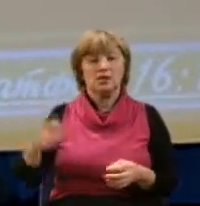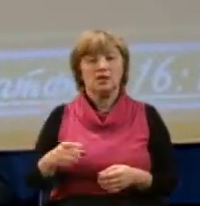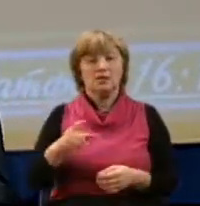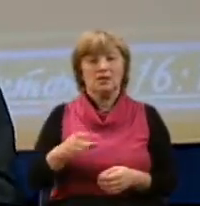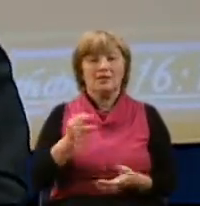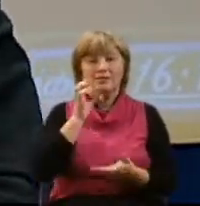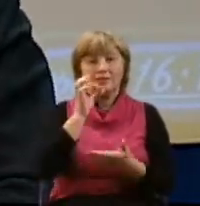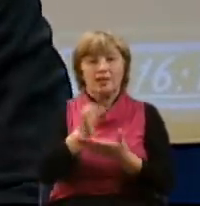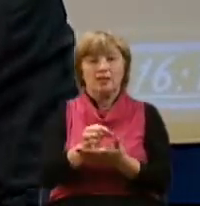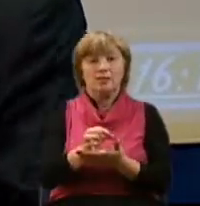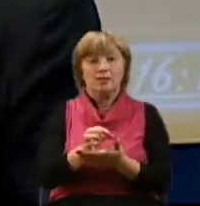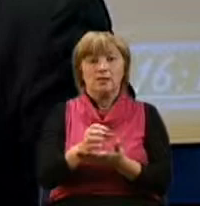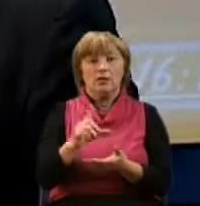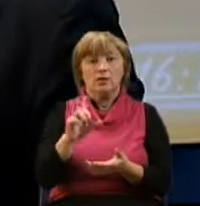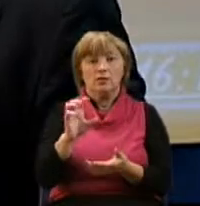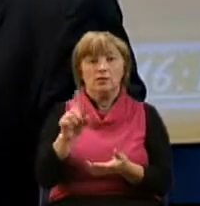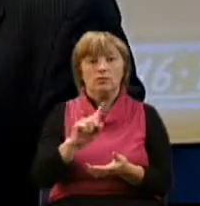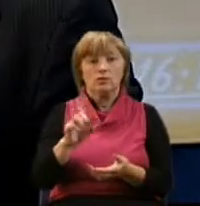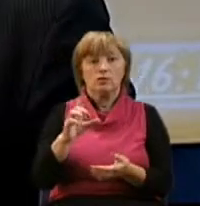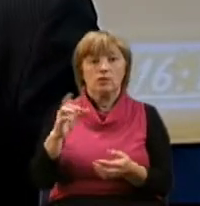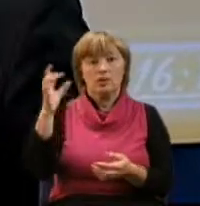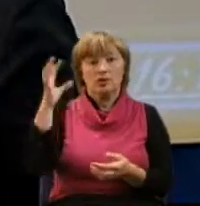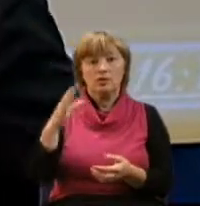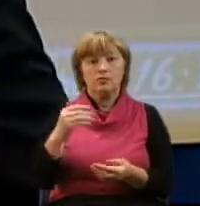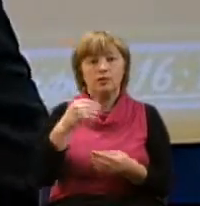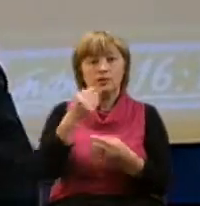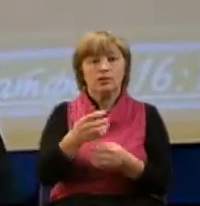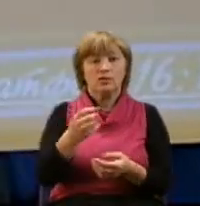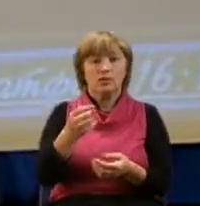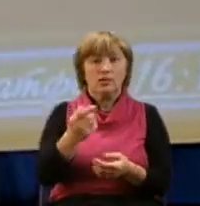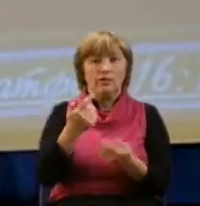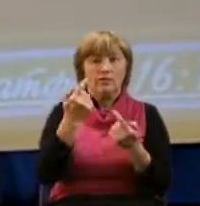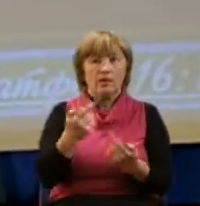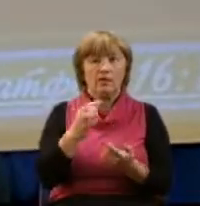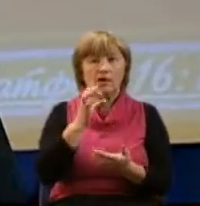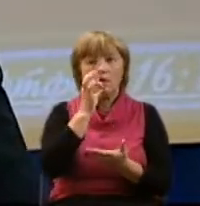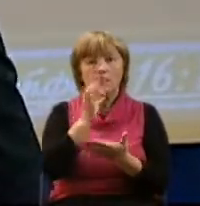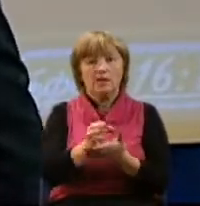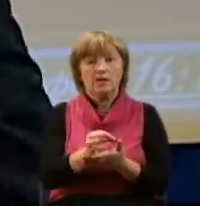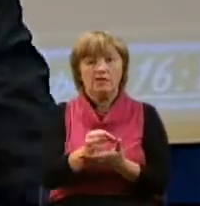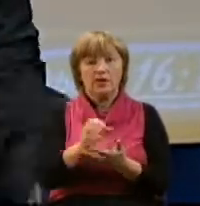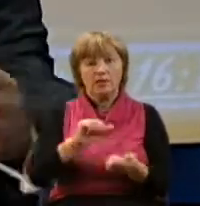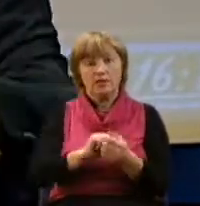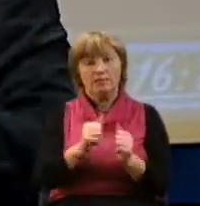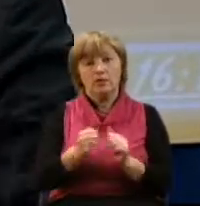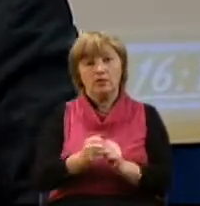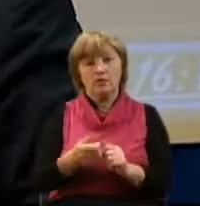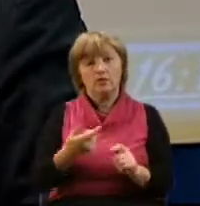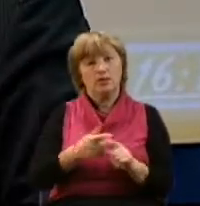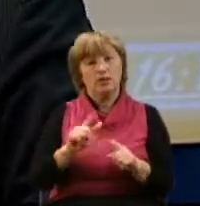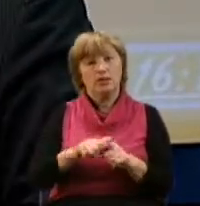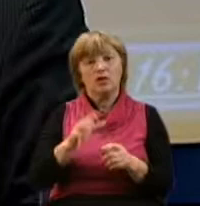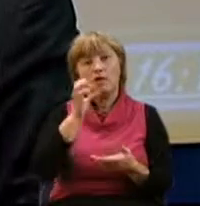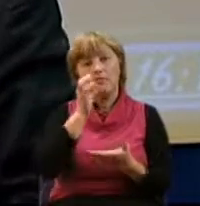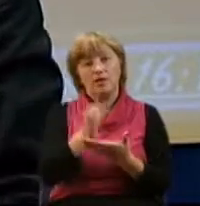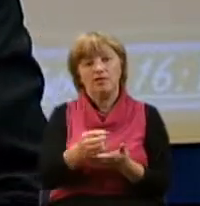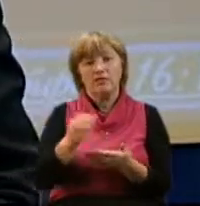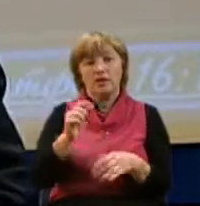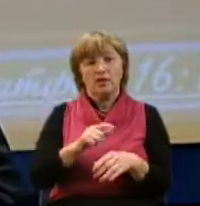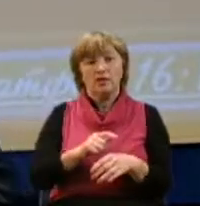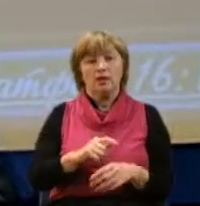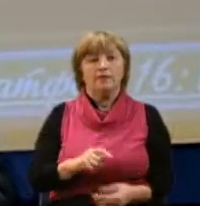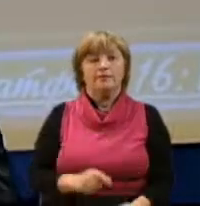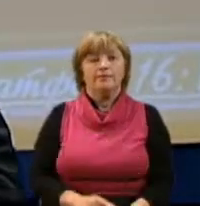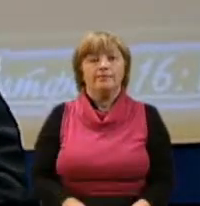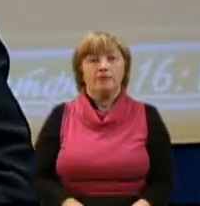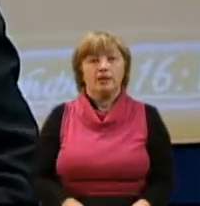речь идет о том, что Господь дает великое обетование Петру. И это обетование касается того,